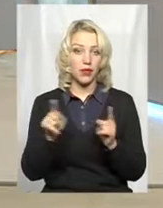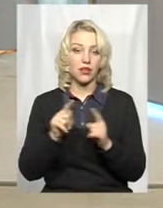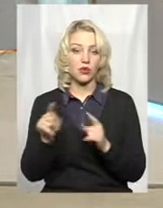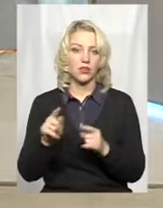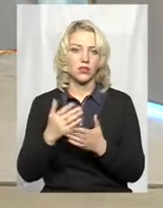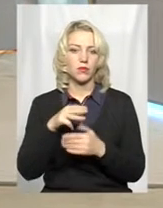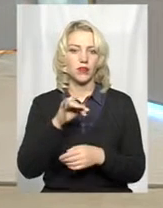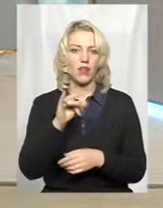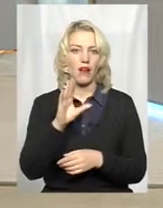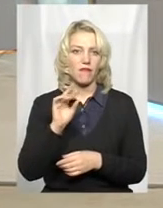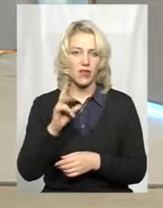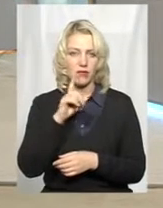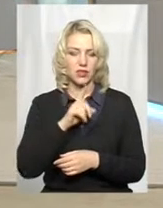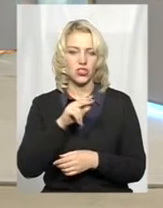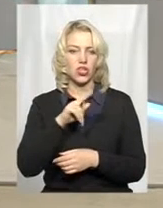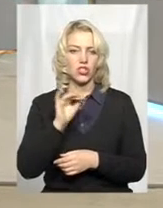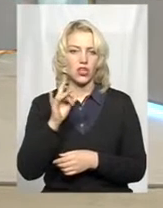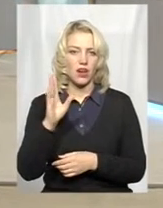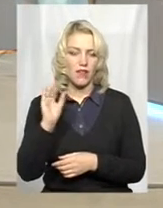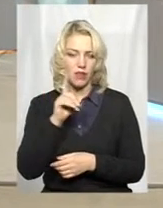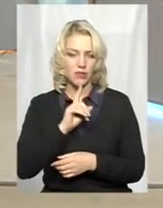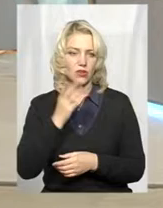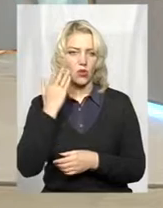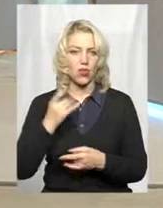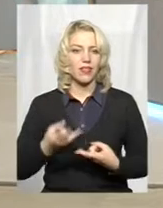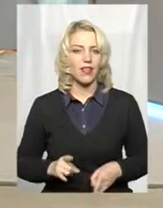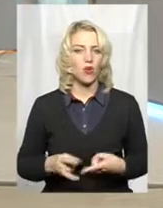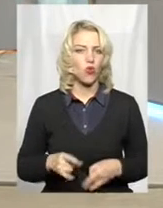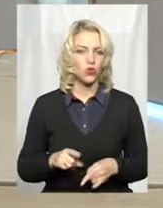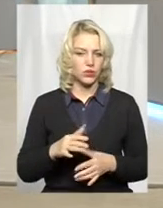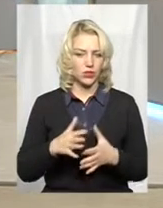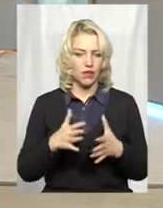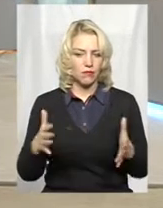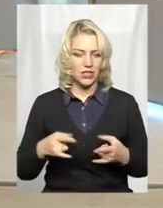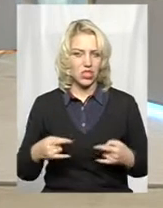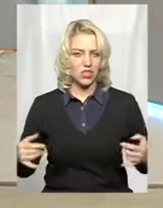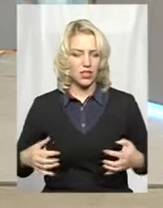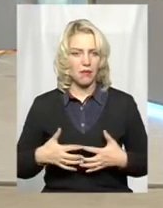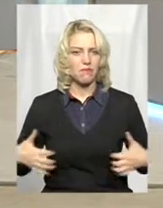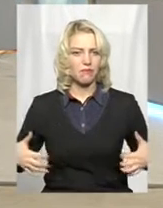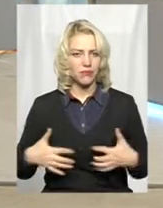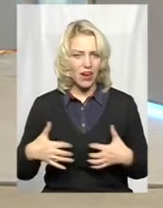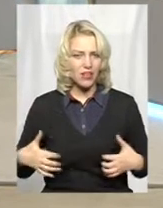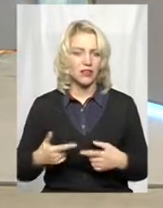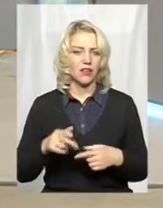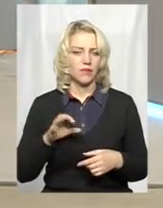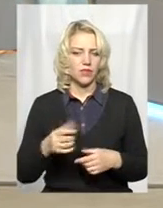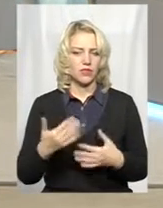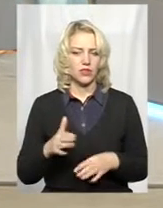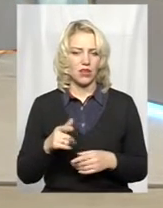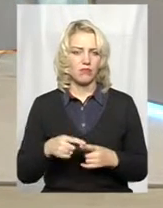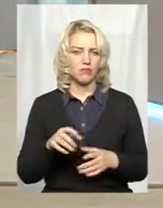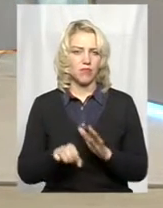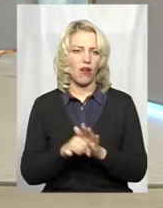період травня, місяця червня, коли народжується більшість мисливських тварин. Браконьєрський пострій виглядить